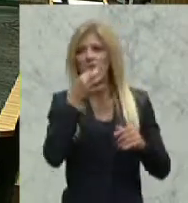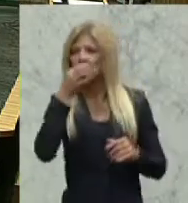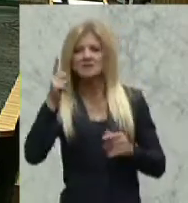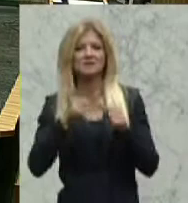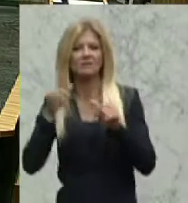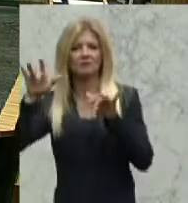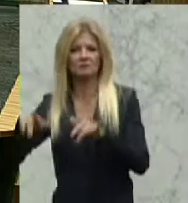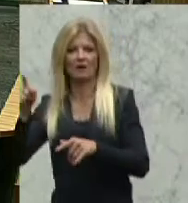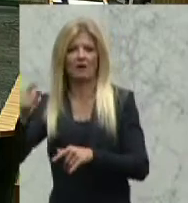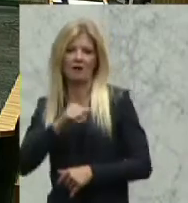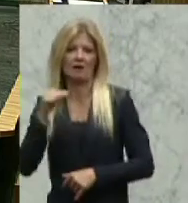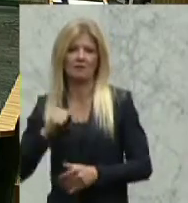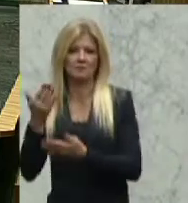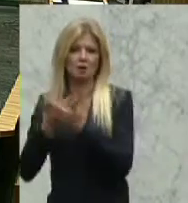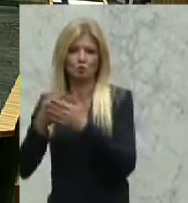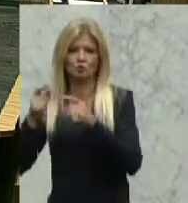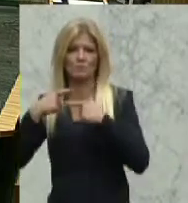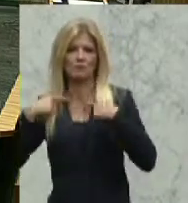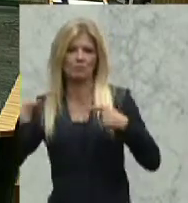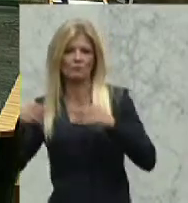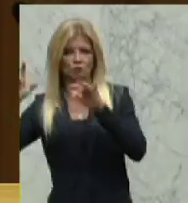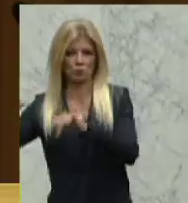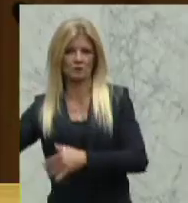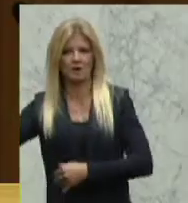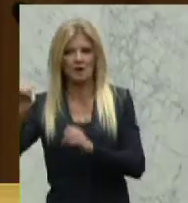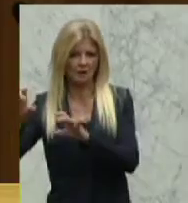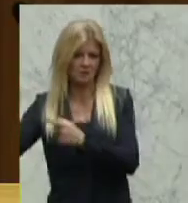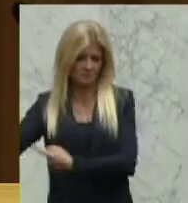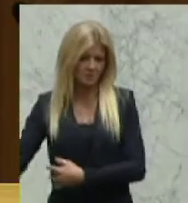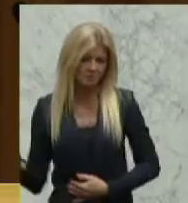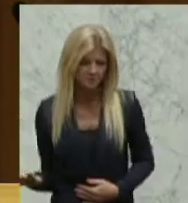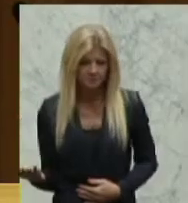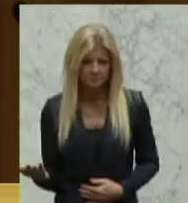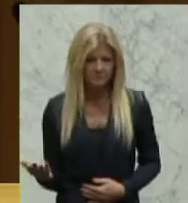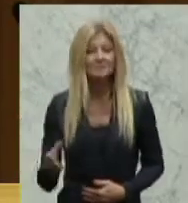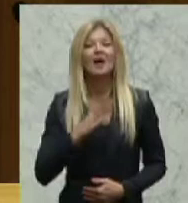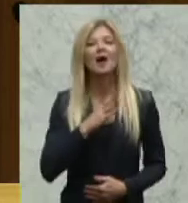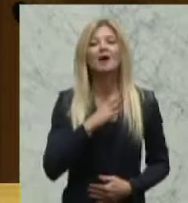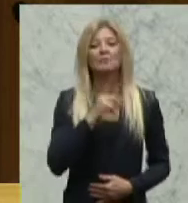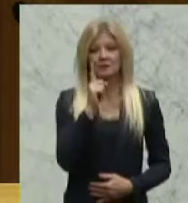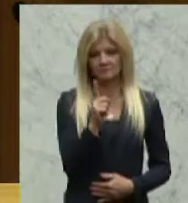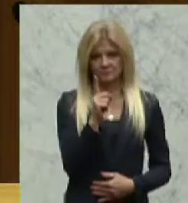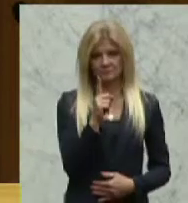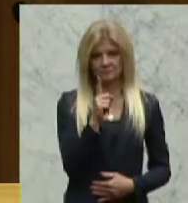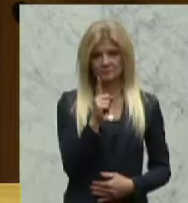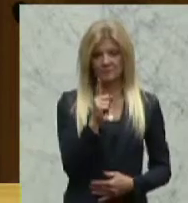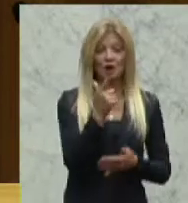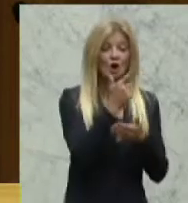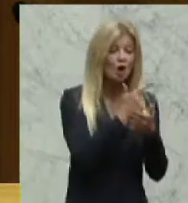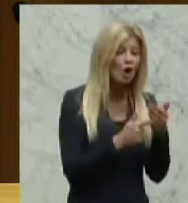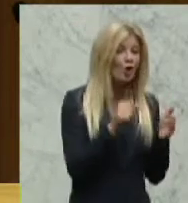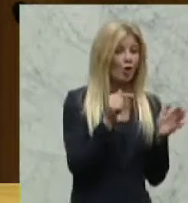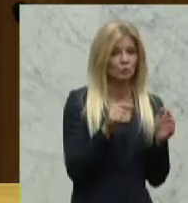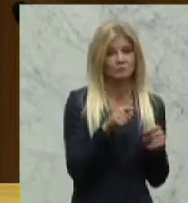dort akademisch ausgebildete Lehrer, Professoren haben. Aber die Entlohnung, glaube ich, ist ja auch ein großer